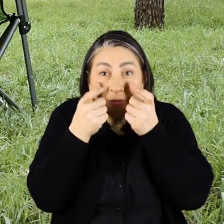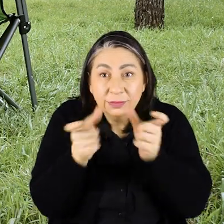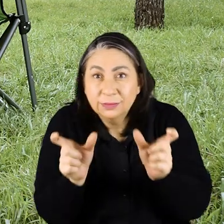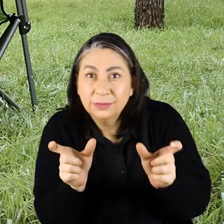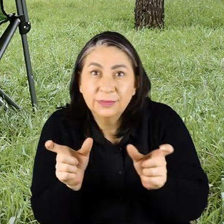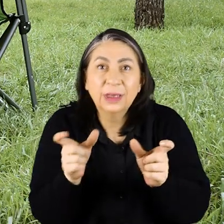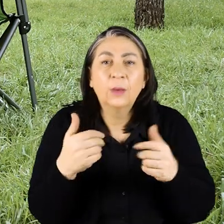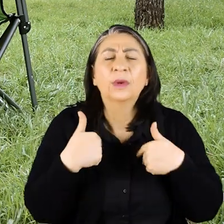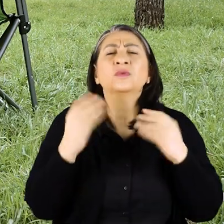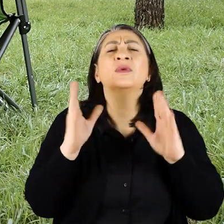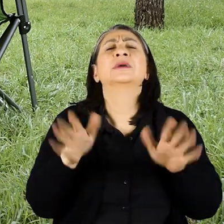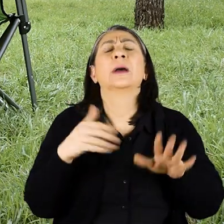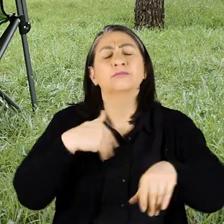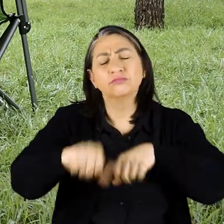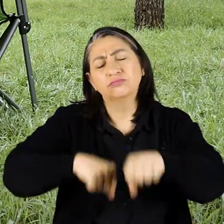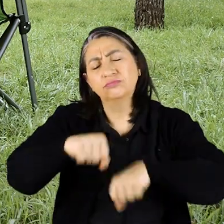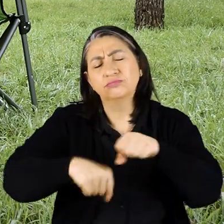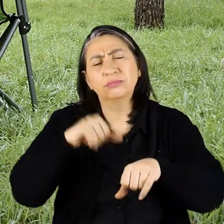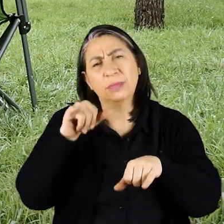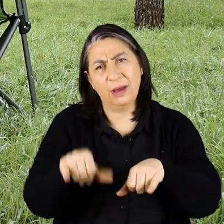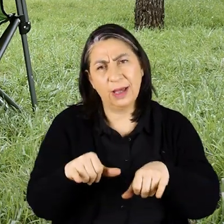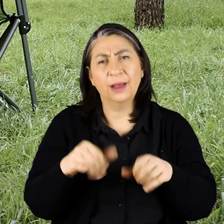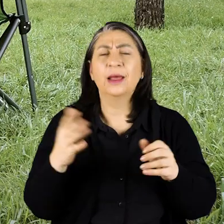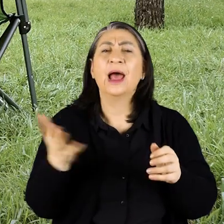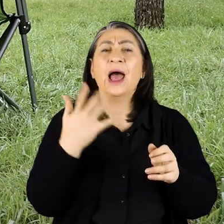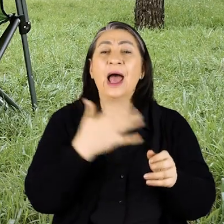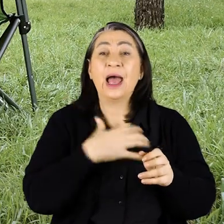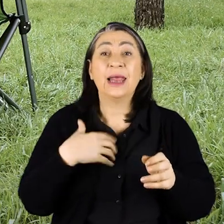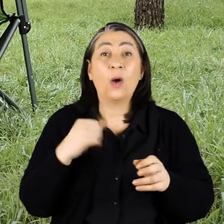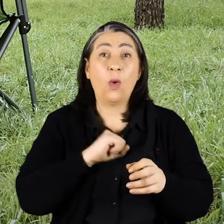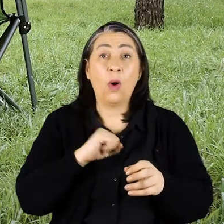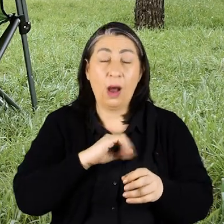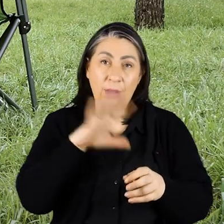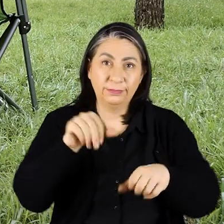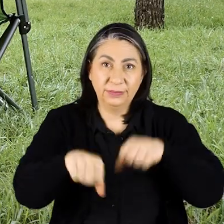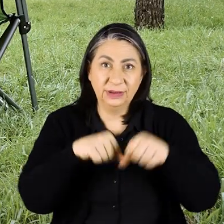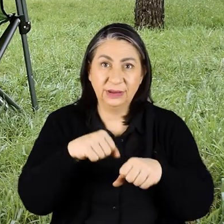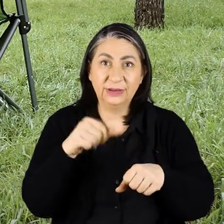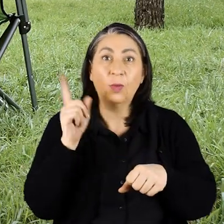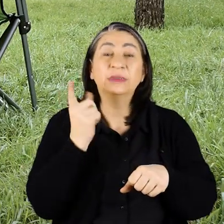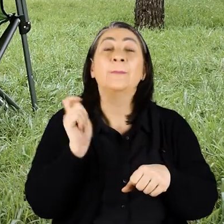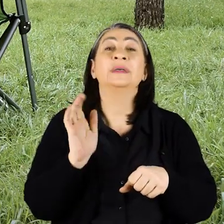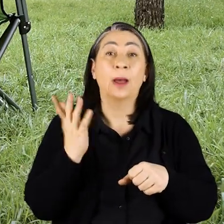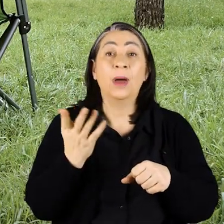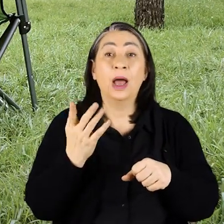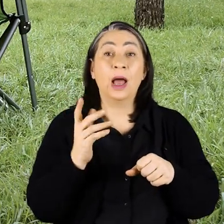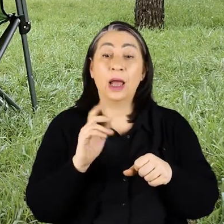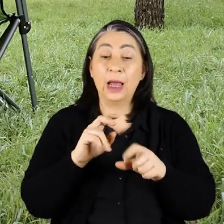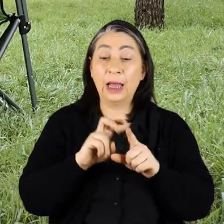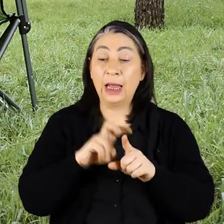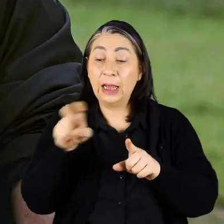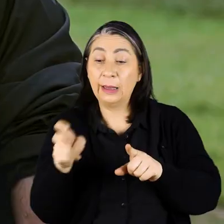Şimdi bende öyle çok olmuyordu bisiklete binerken de Ha nedir annen korkar mesela işte bisiklette onun yanında bir şey yapmazsan ama İnebilir